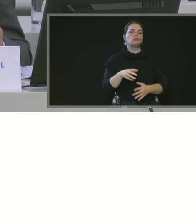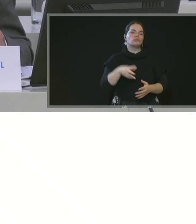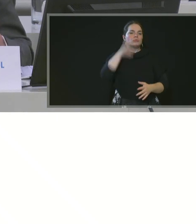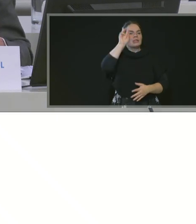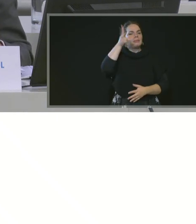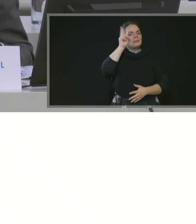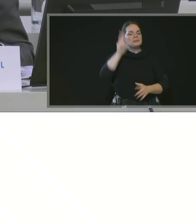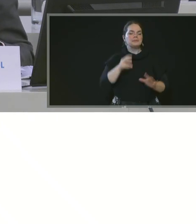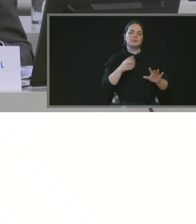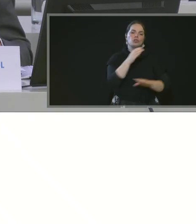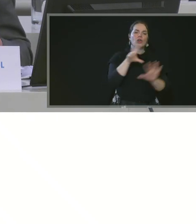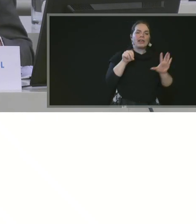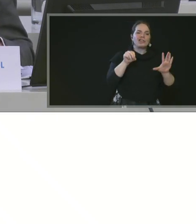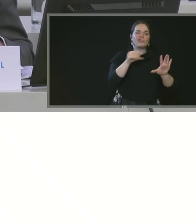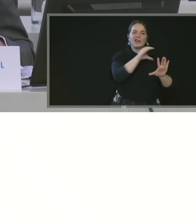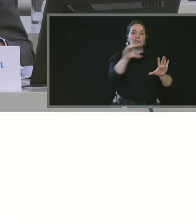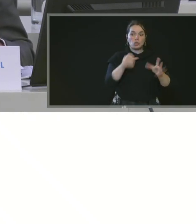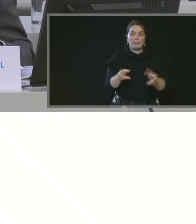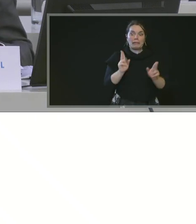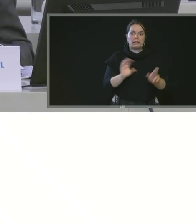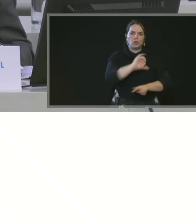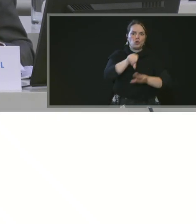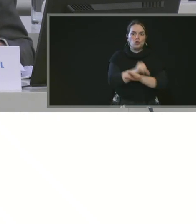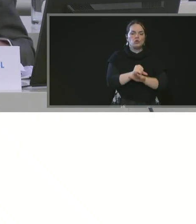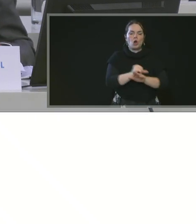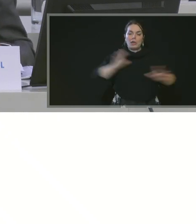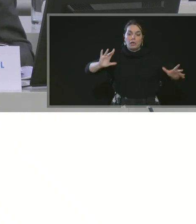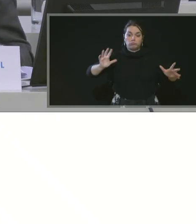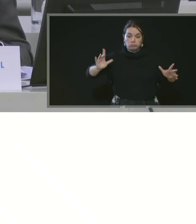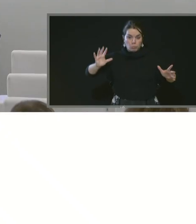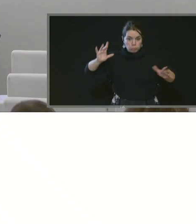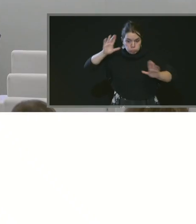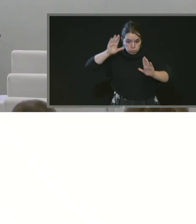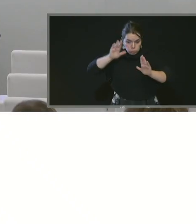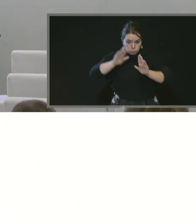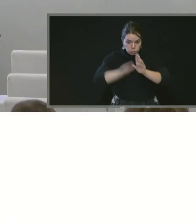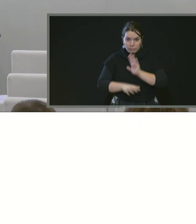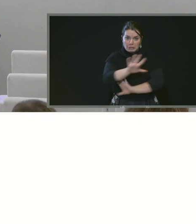en moins d'une heure, donc ça ne devrait pas poser de grandes difficultés.